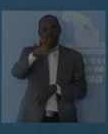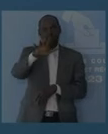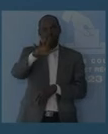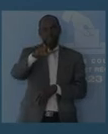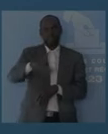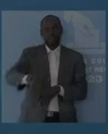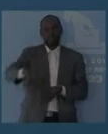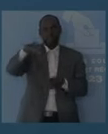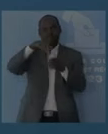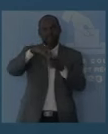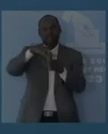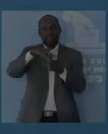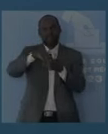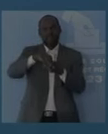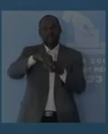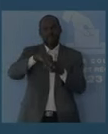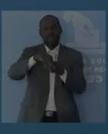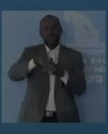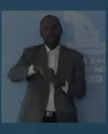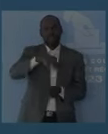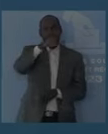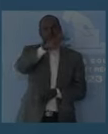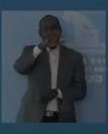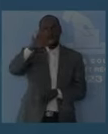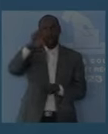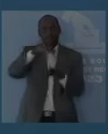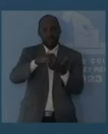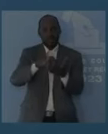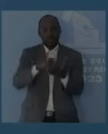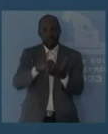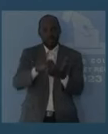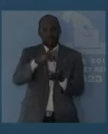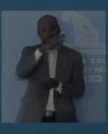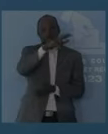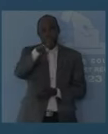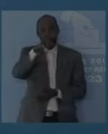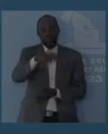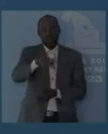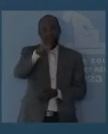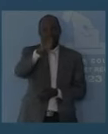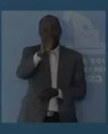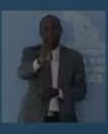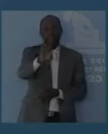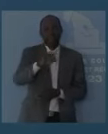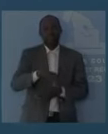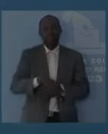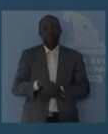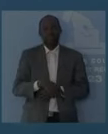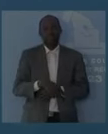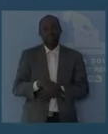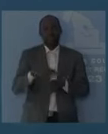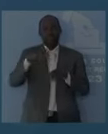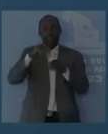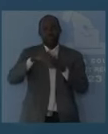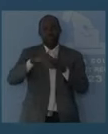Suffrage exprimé, 55 341. Bulletin